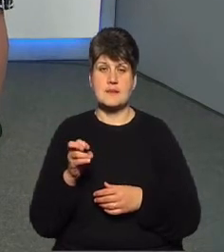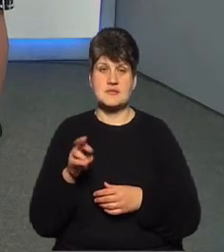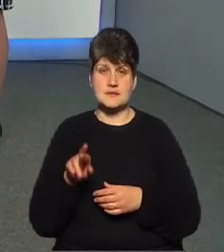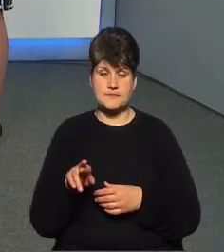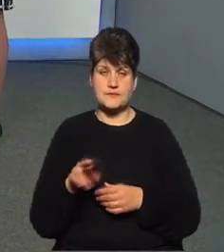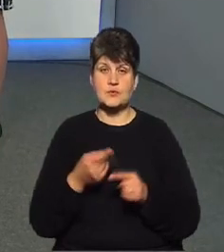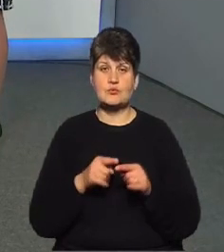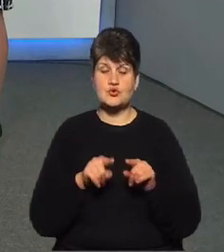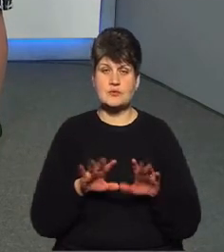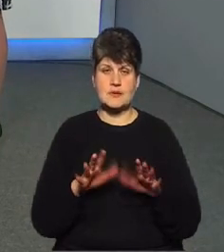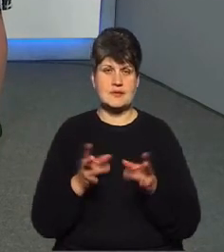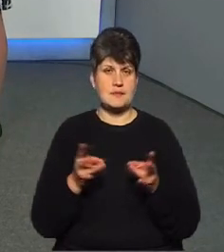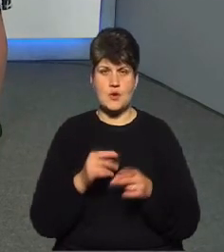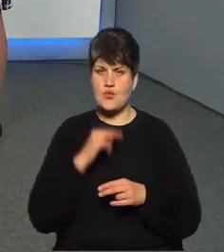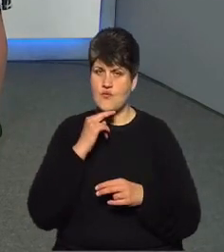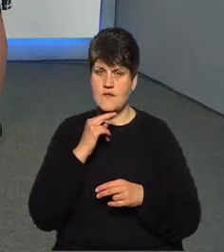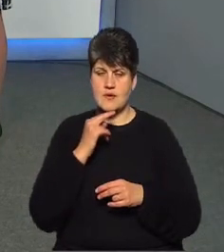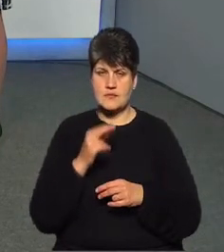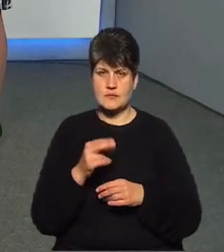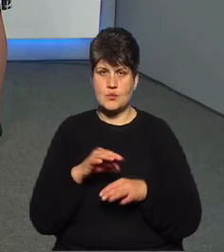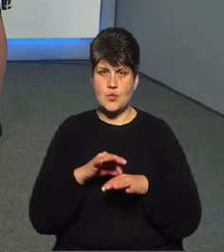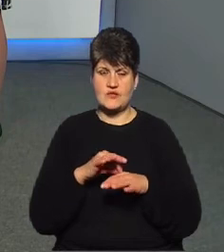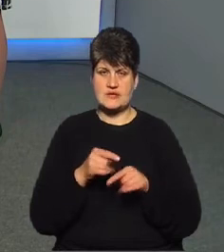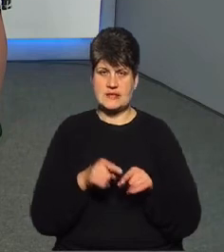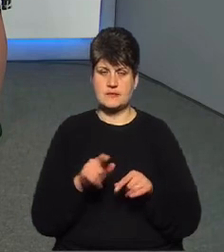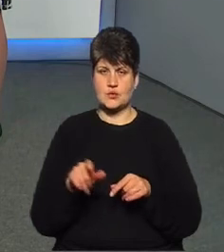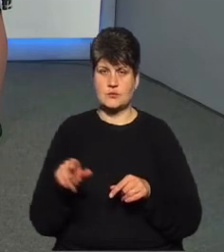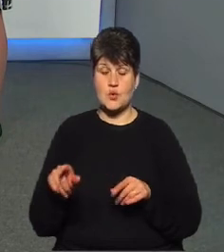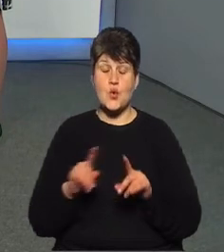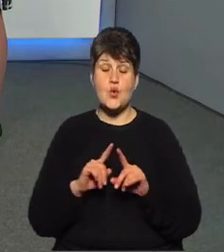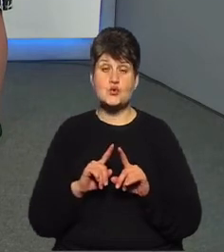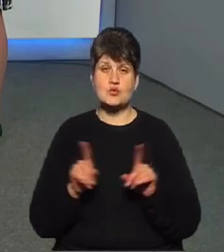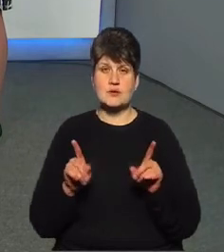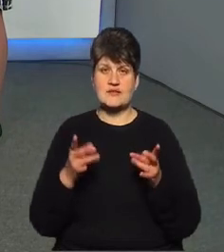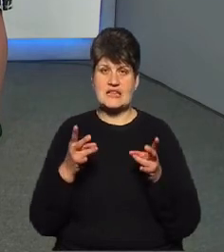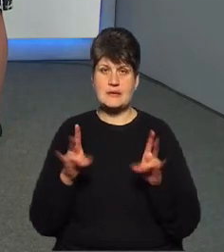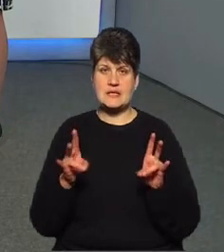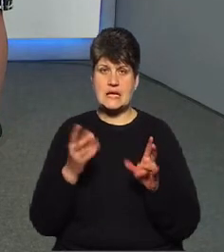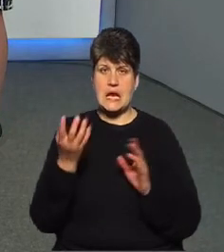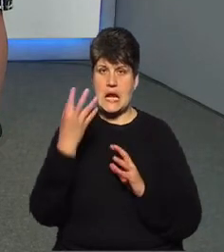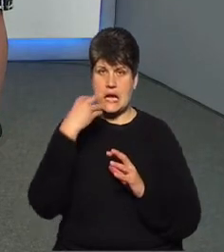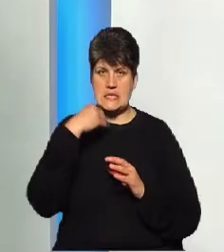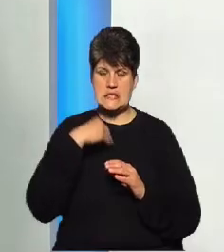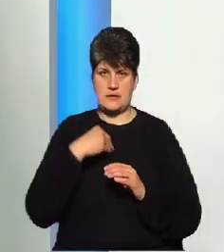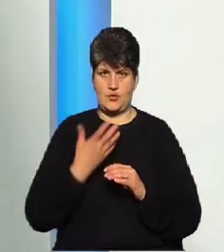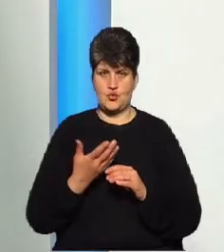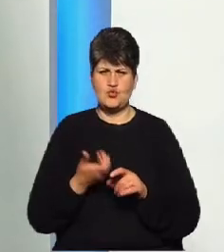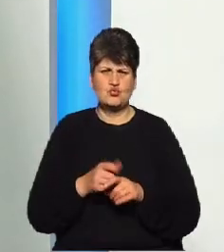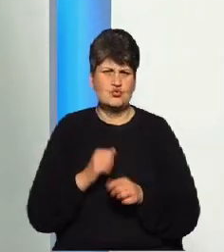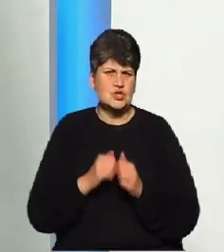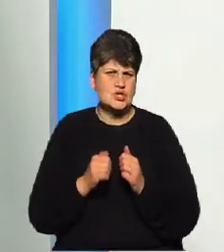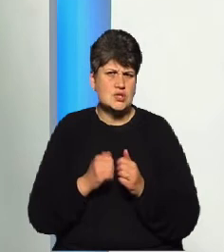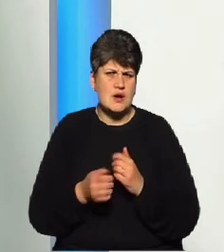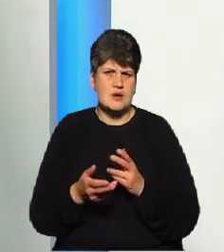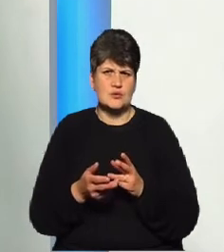обережно поводитися з такими пацієнтами, особливо не потрібно лізти до рота. Дуже часто через передні зуби